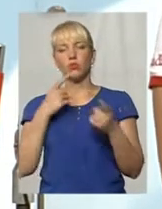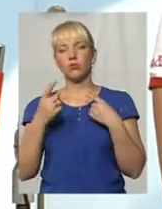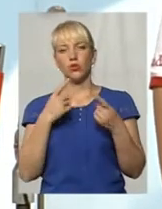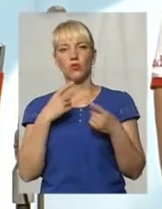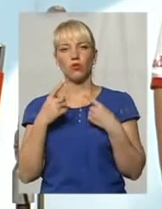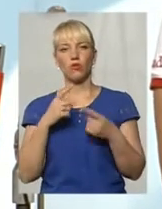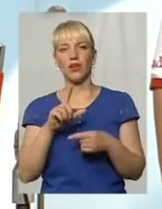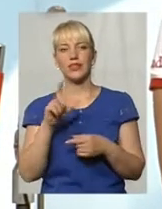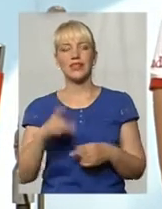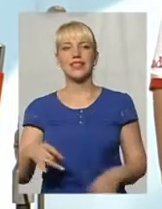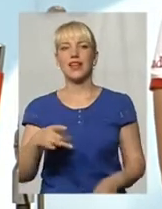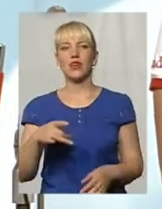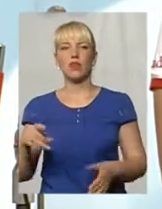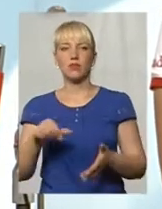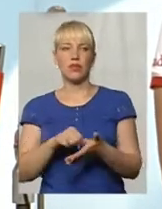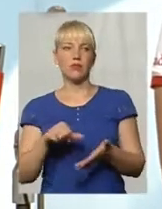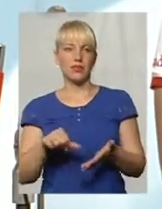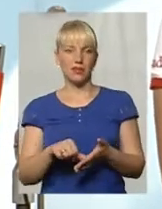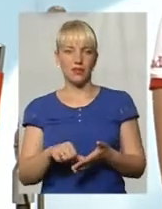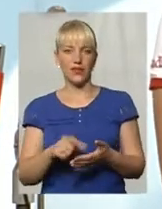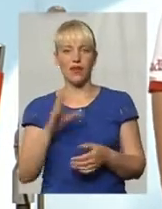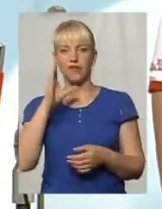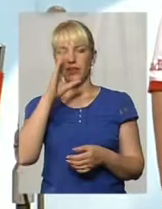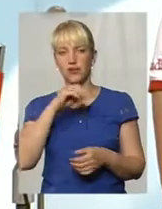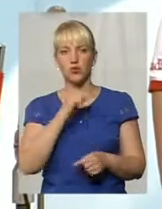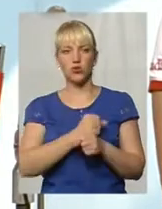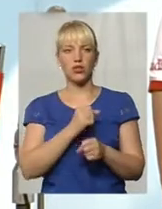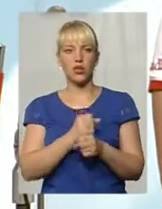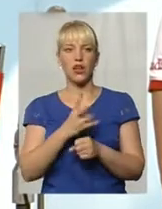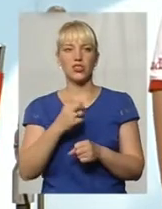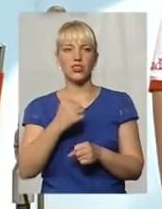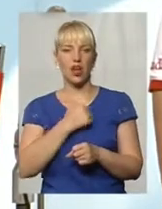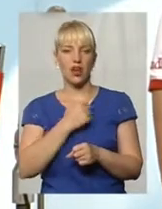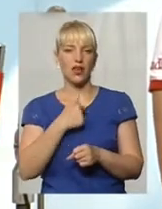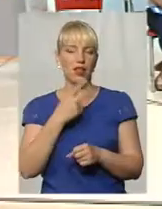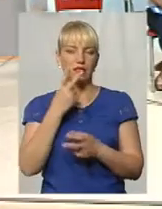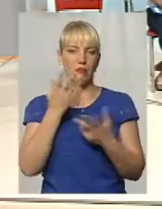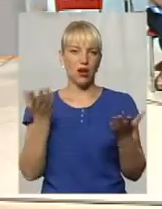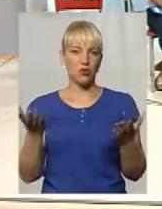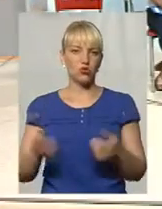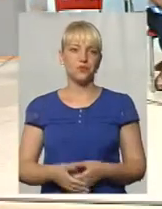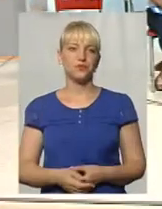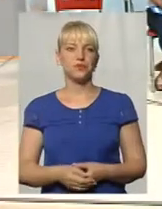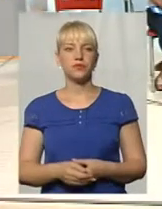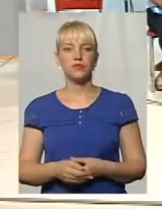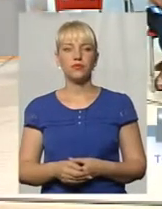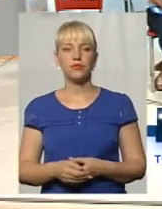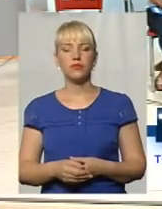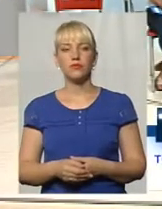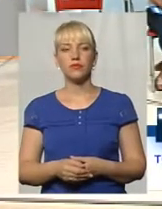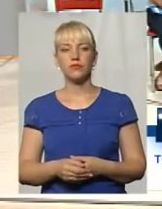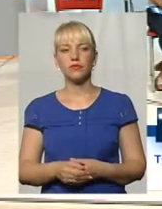регіональними представництвами. Ефективності роботи, на жаль, я не бачу. 096